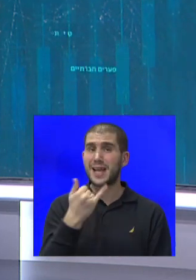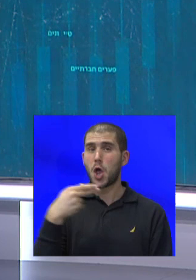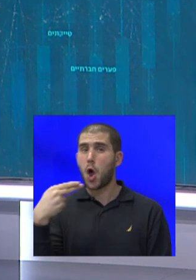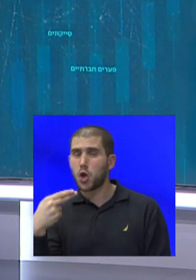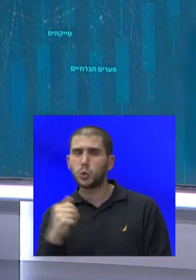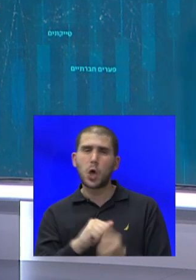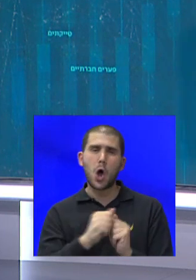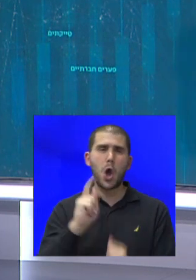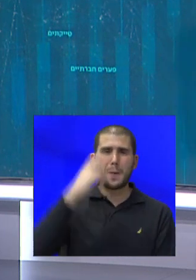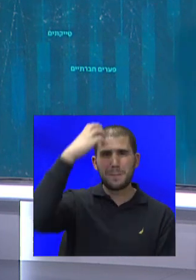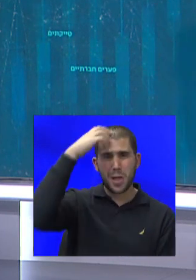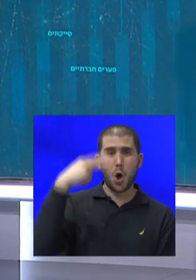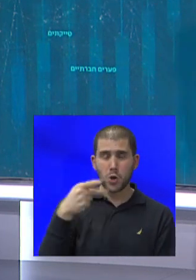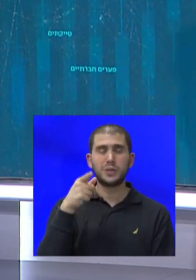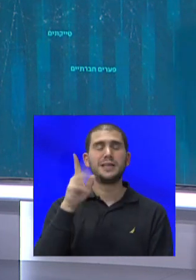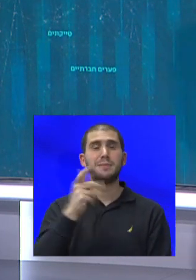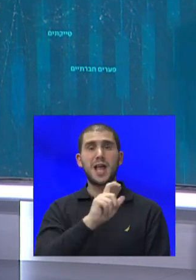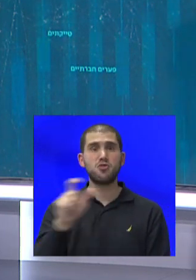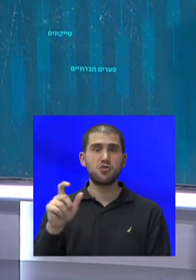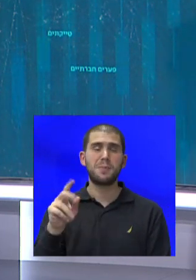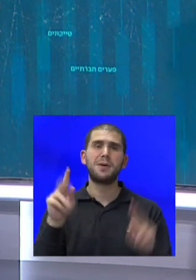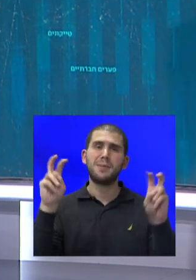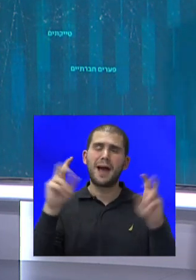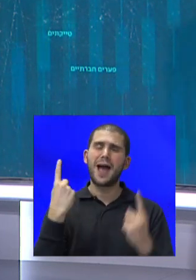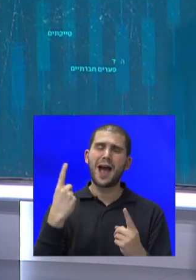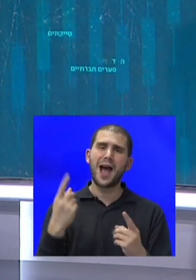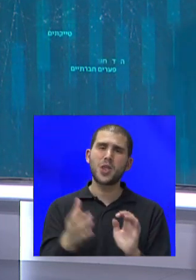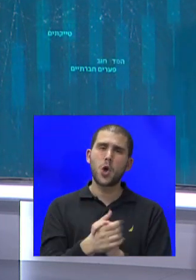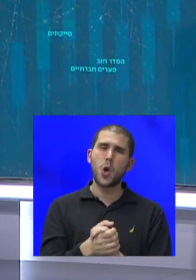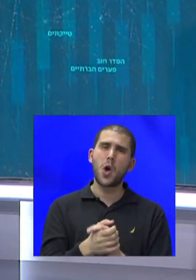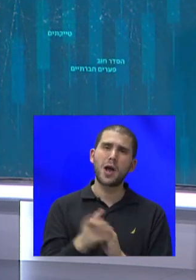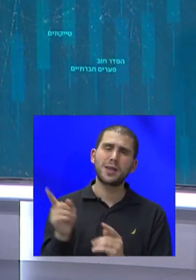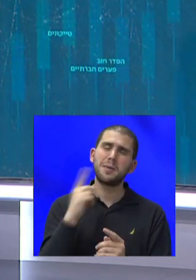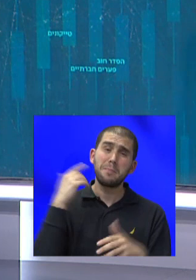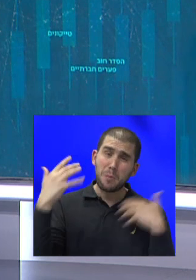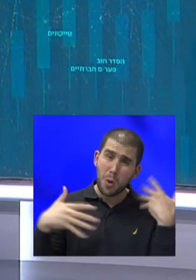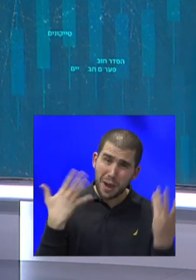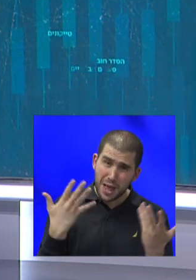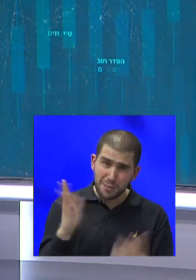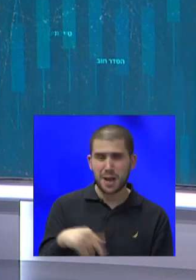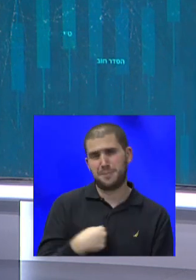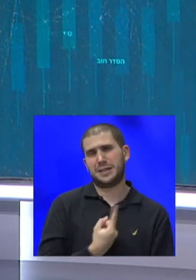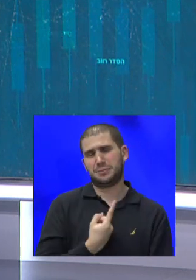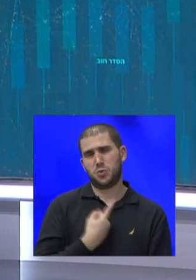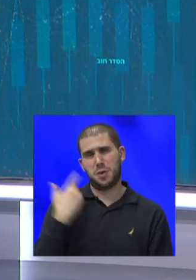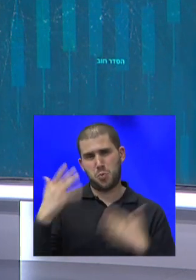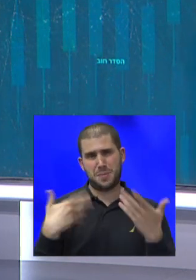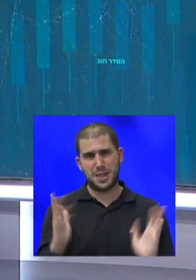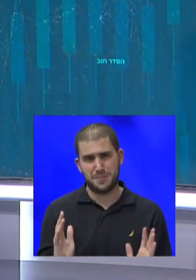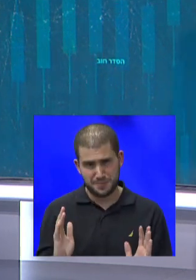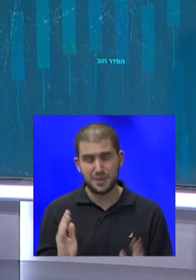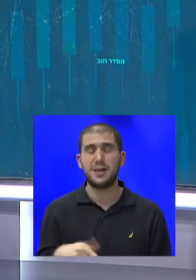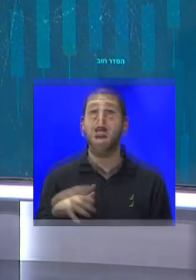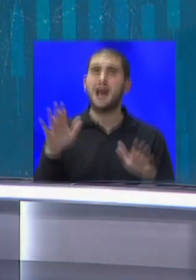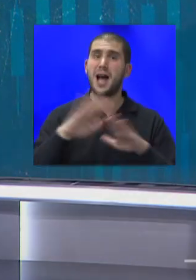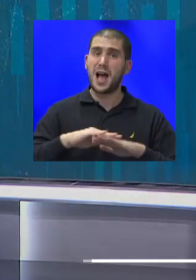להשאיל את הביטוי מאחד הקולגות החביבים עלינו, מבולבלים, גם אנחנו. הערב בתוכנית נהיה עם העדכונים